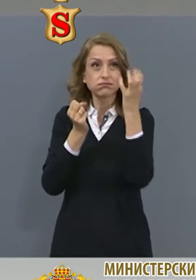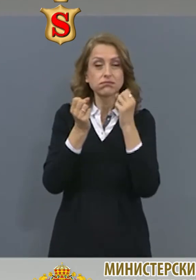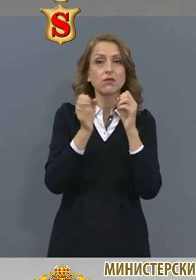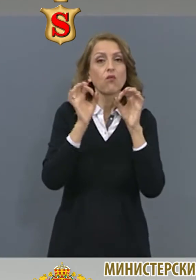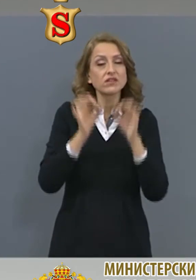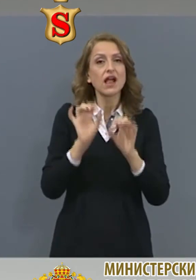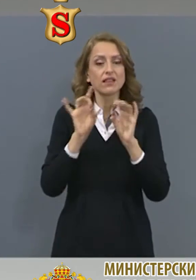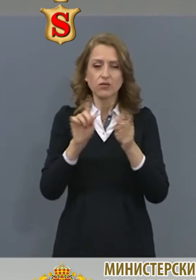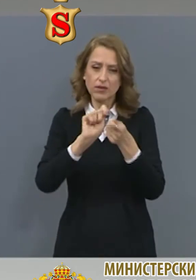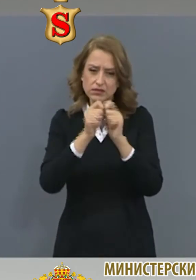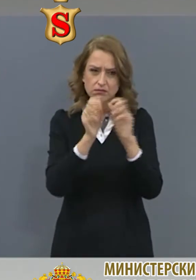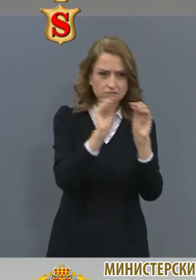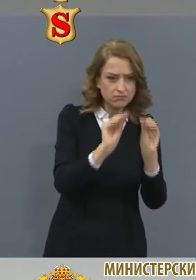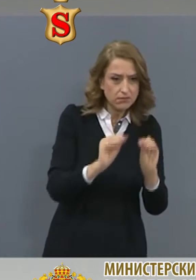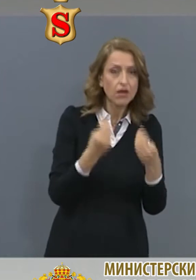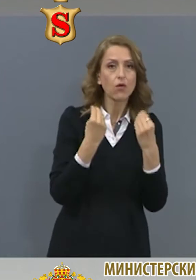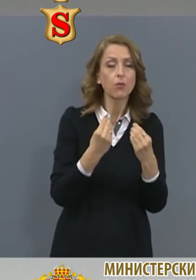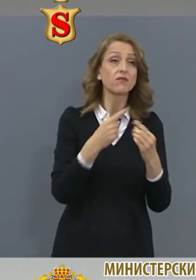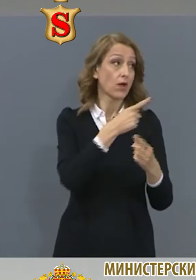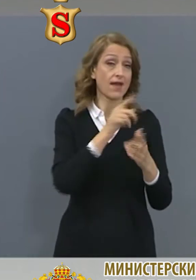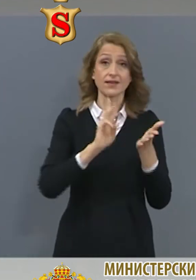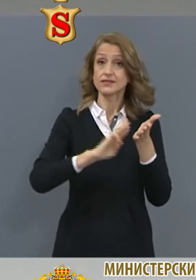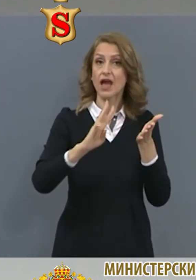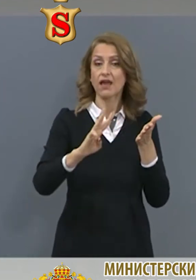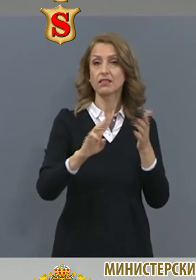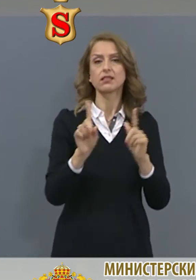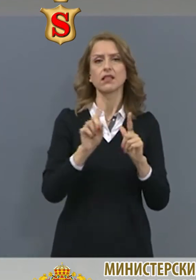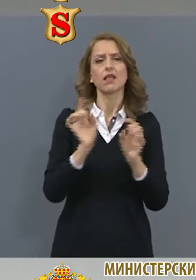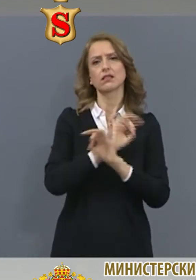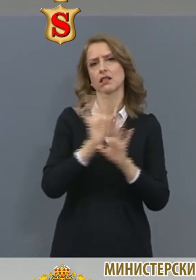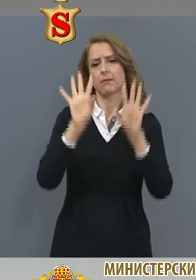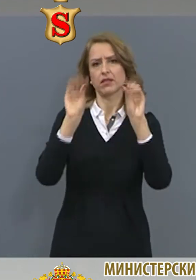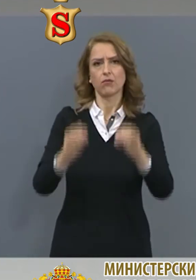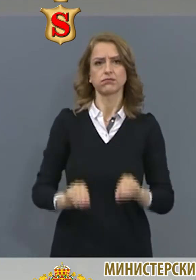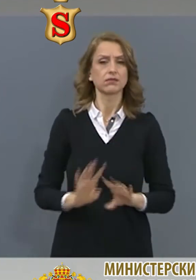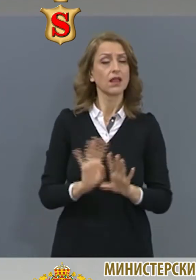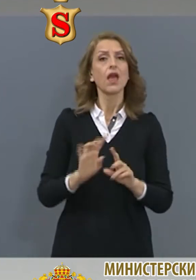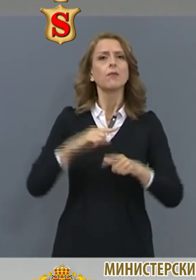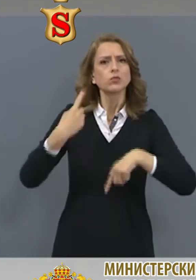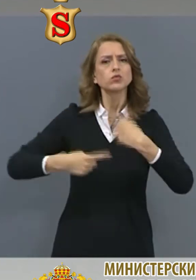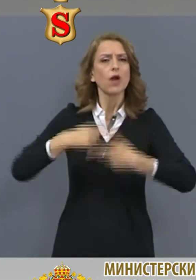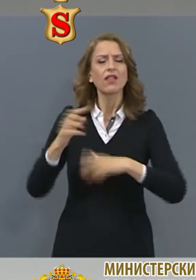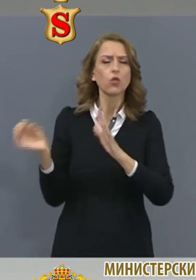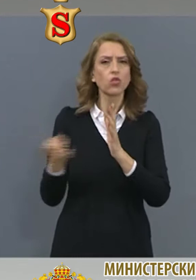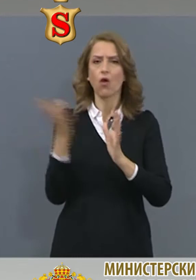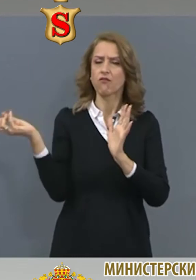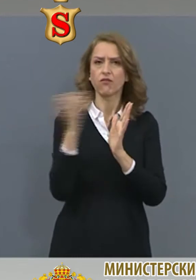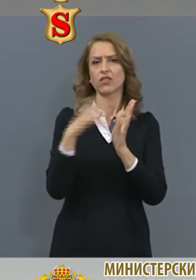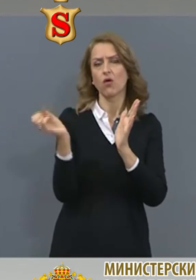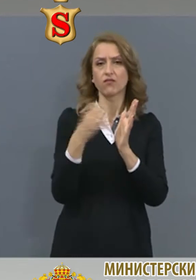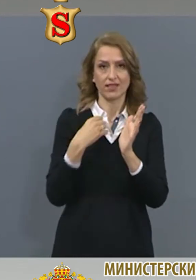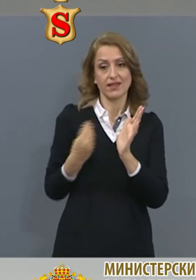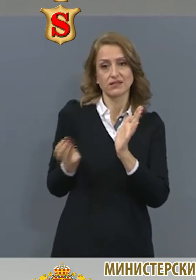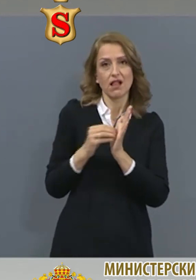потребителите. Сайтът е динамичен като информация, той се обновява всеки ден, теже частно, но в същото време е гъвкъв,